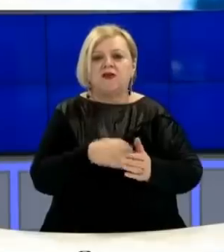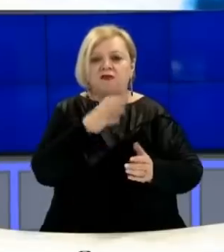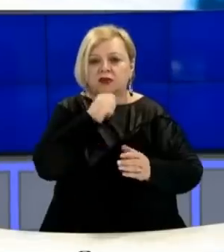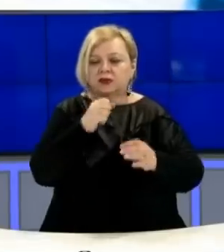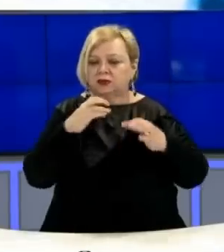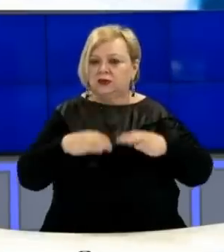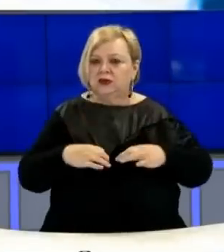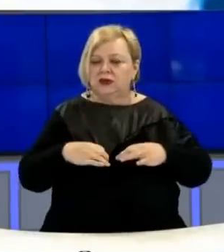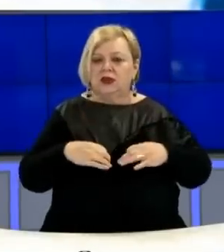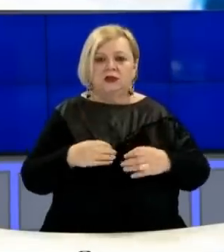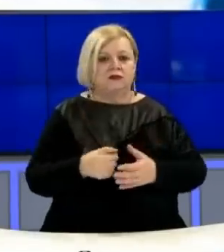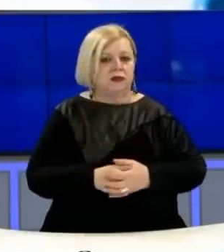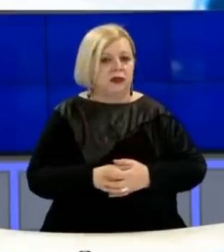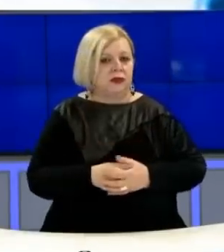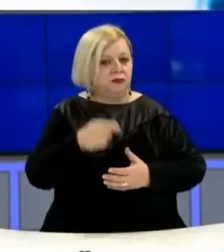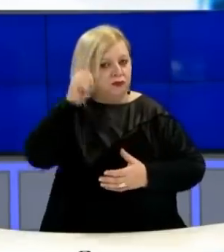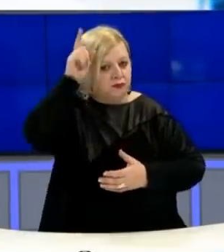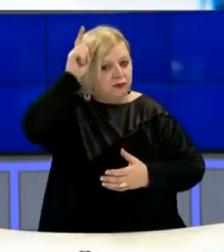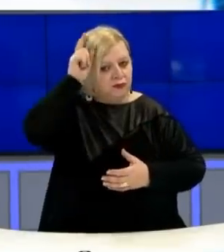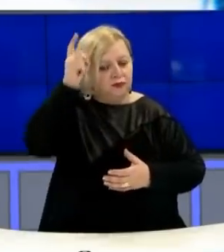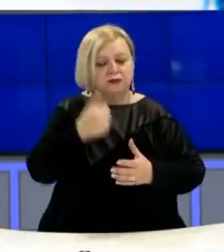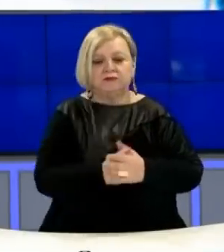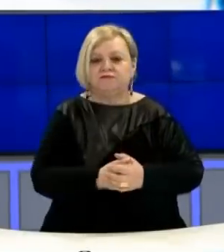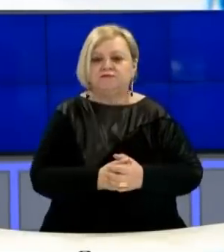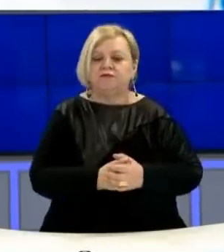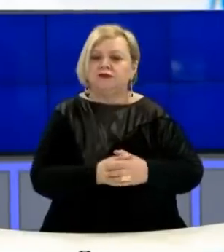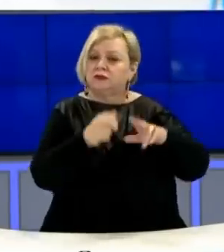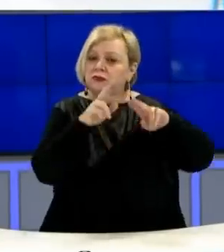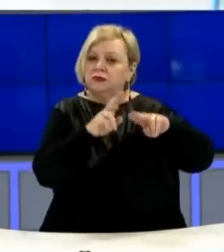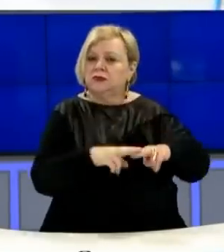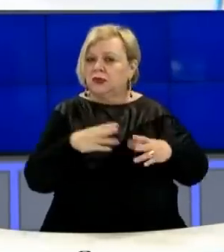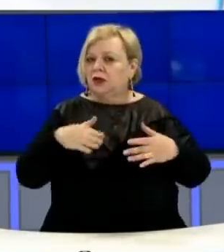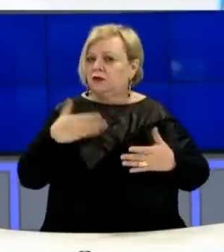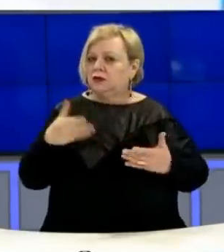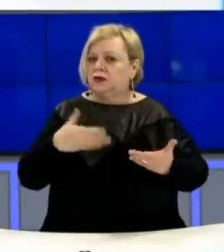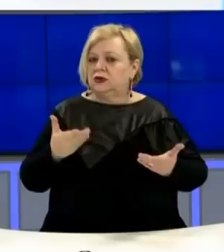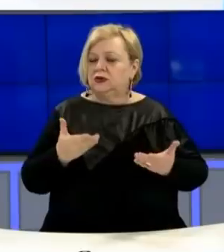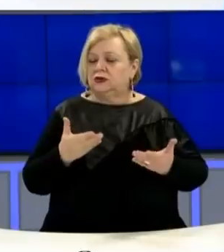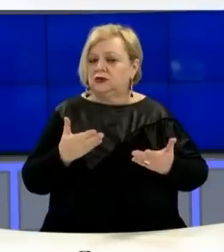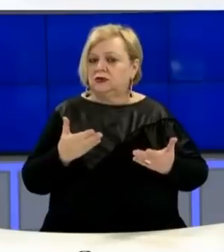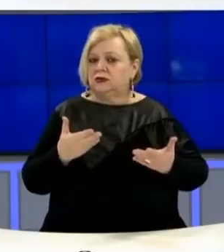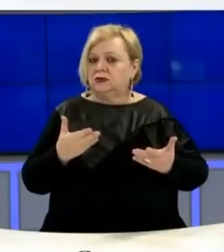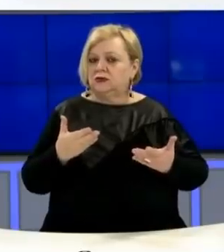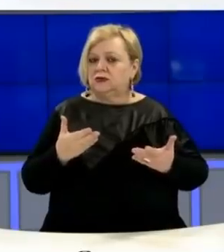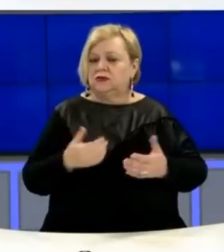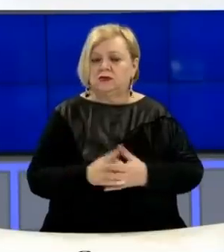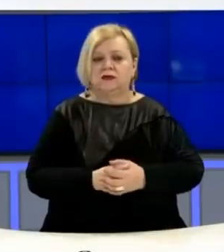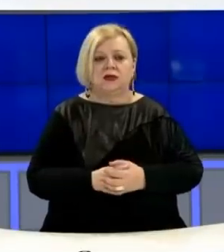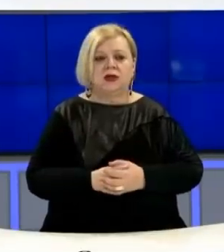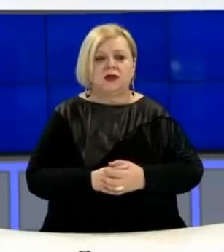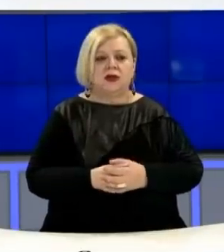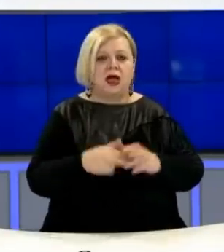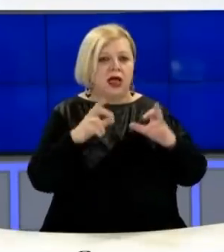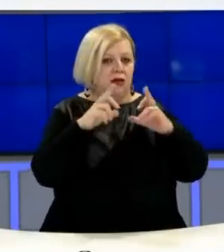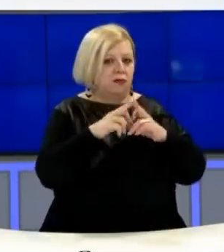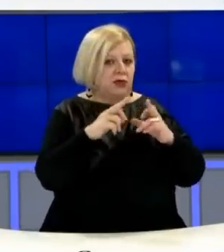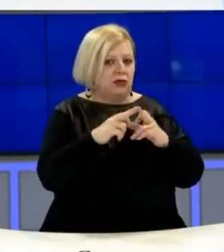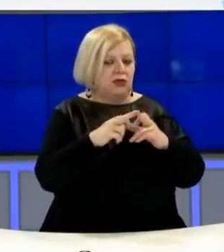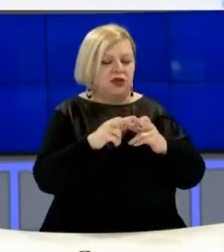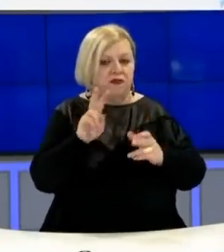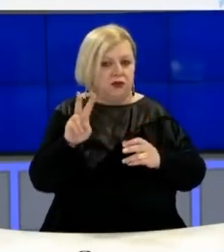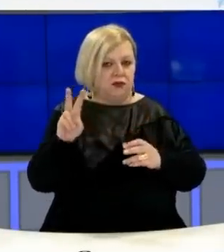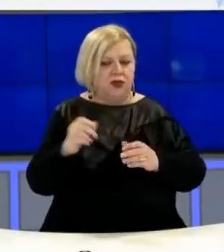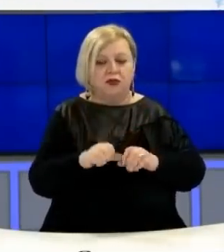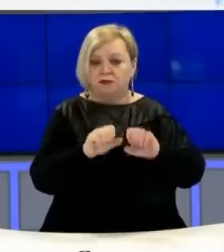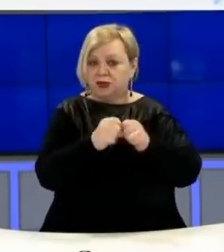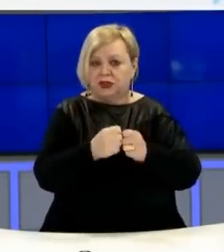trit dhe tret e Gjiljan dhe këtë qëtë atë të Kosovës pavisa, apo Albini cilë në prishin me Amerikën, në nuk